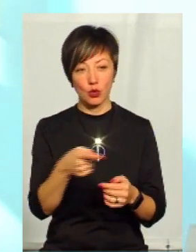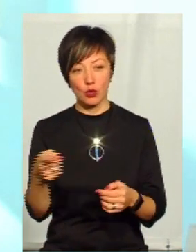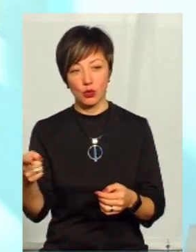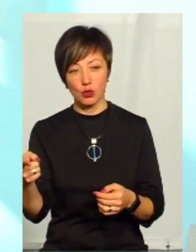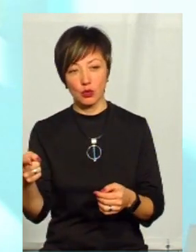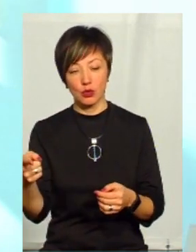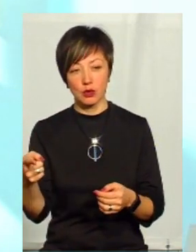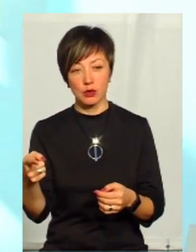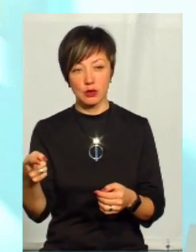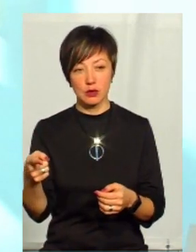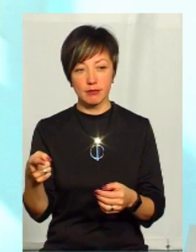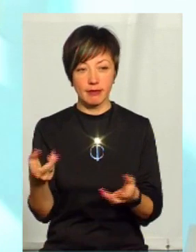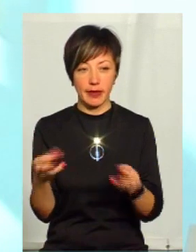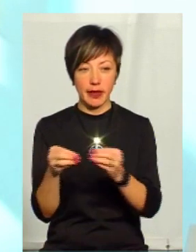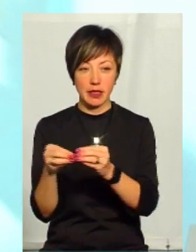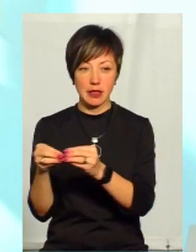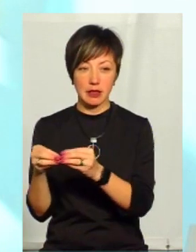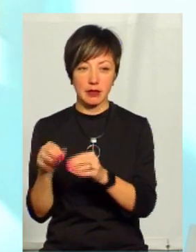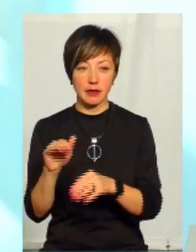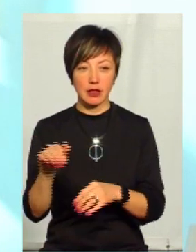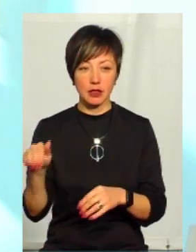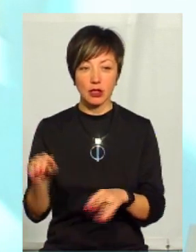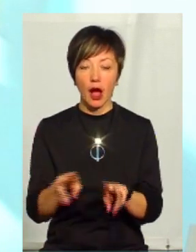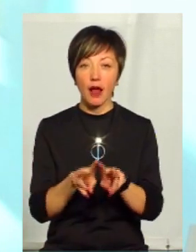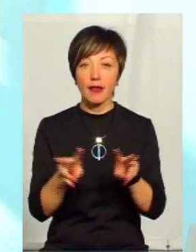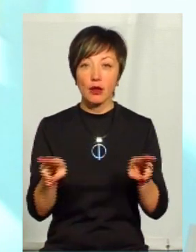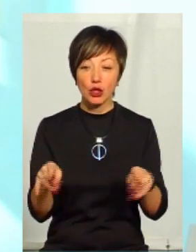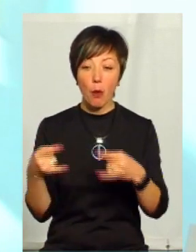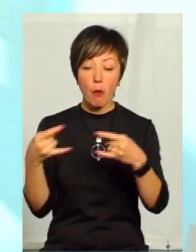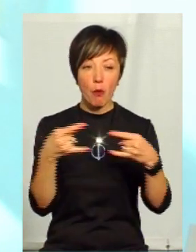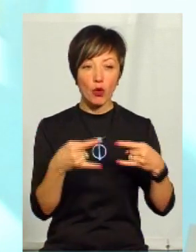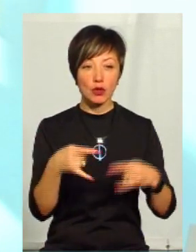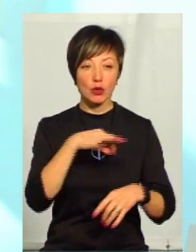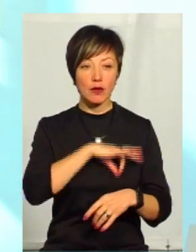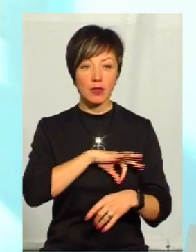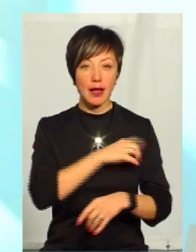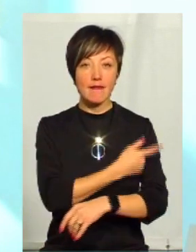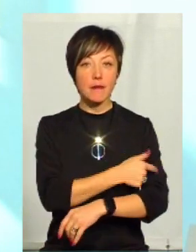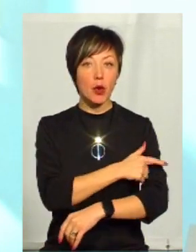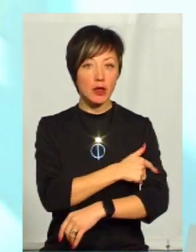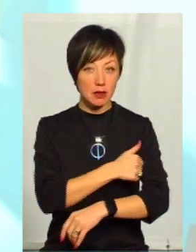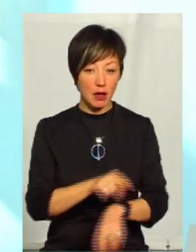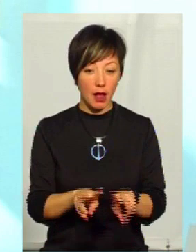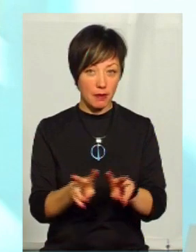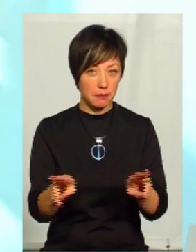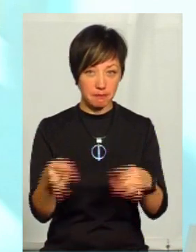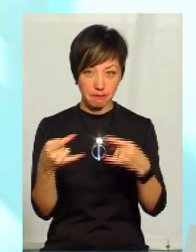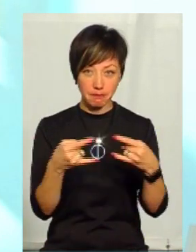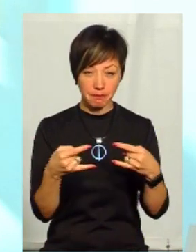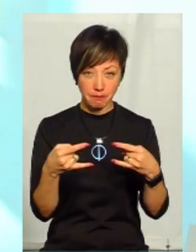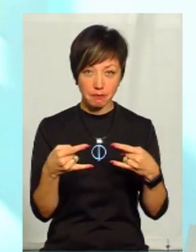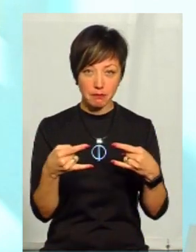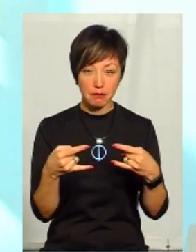кількох десятків тисяч, то аналогічний монітор, який використовується в медицині, аналогічний монітор, який